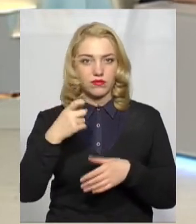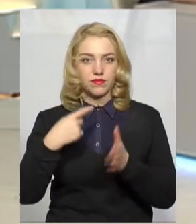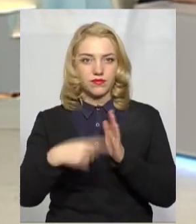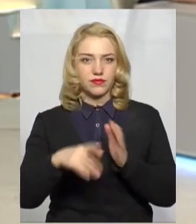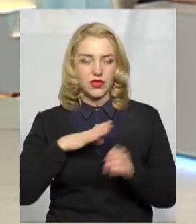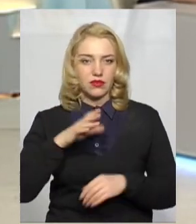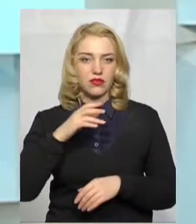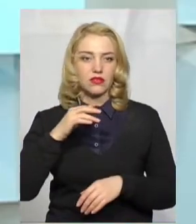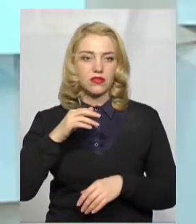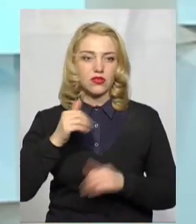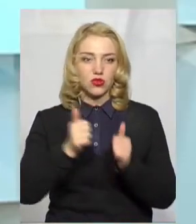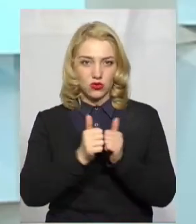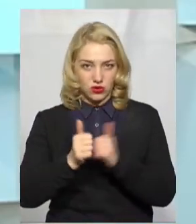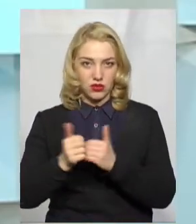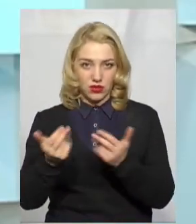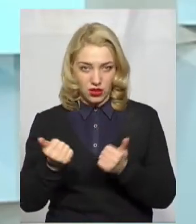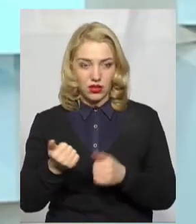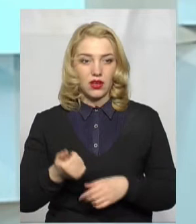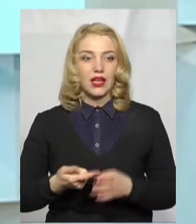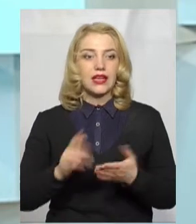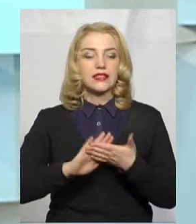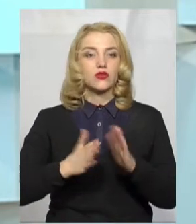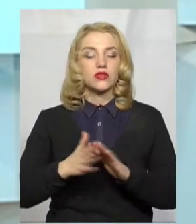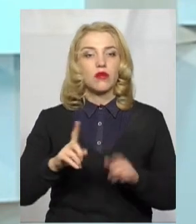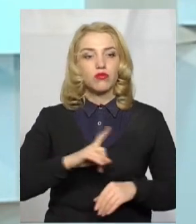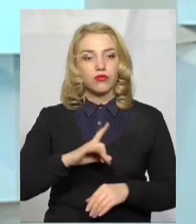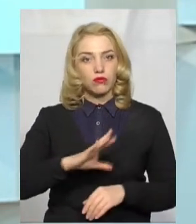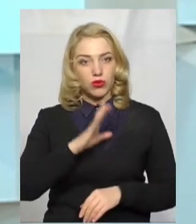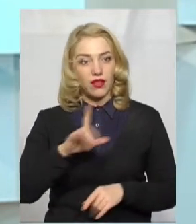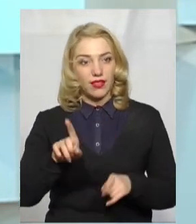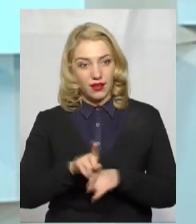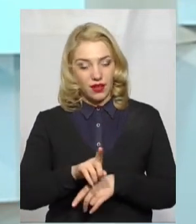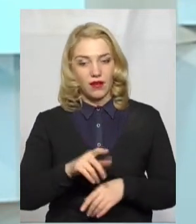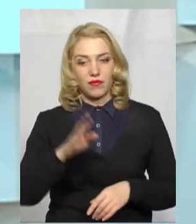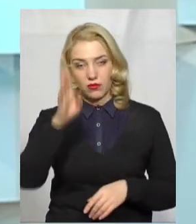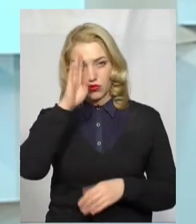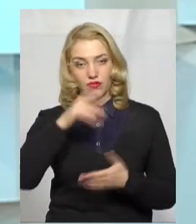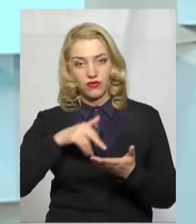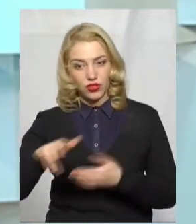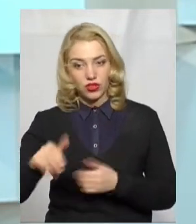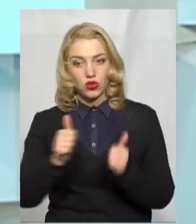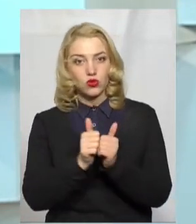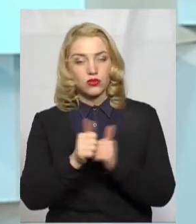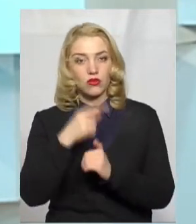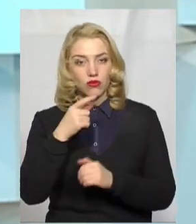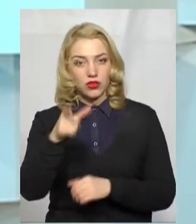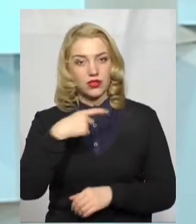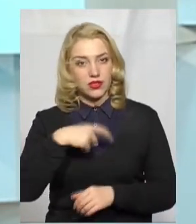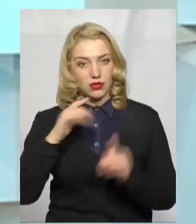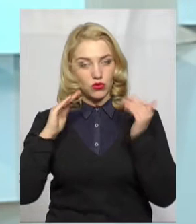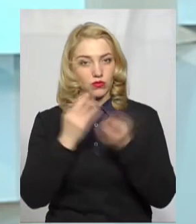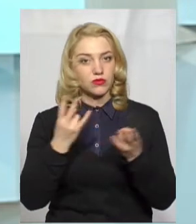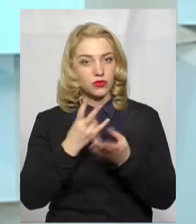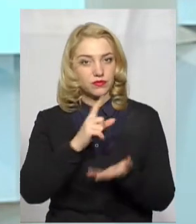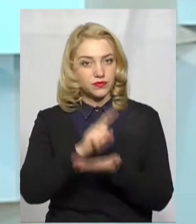Ситуація була так, вийшов громадянин, йому сусіди зробили зауваження, що він повинен бути на самоізоляції, а він